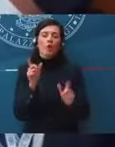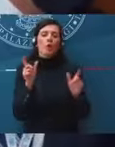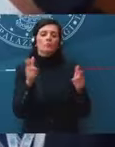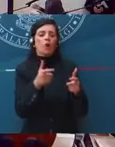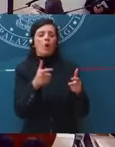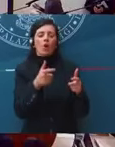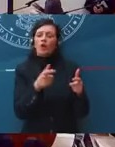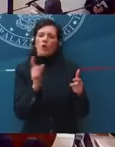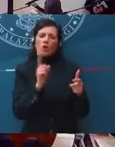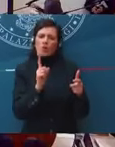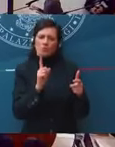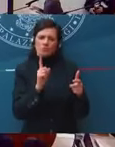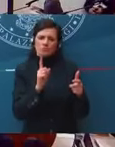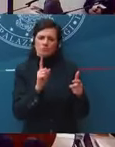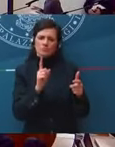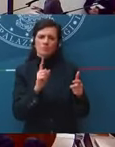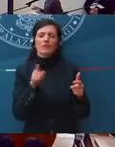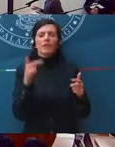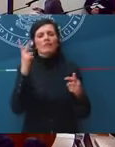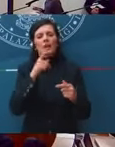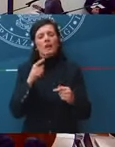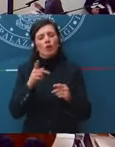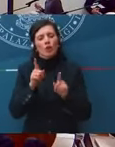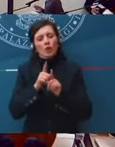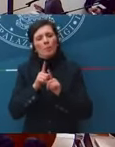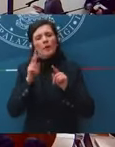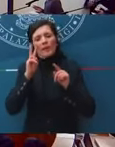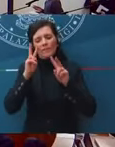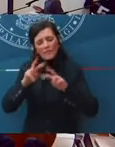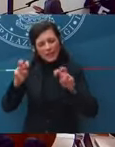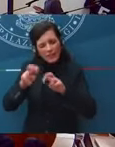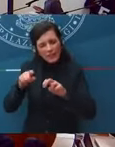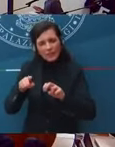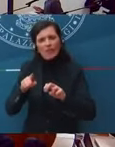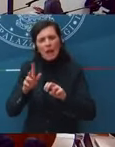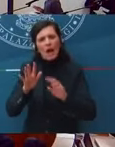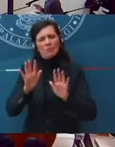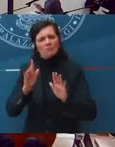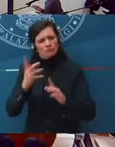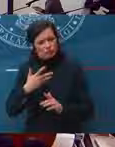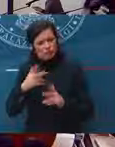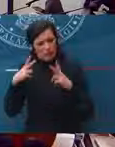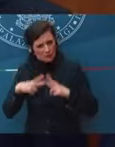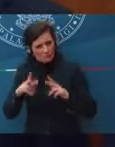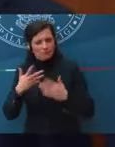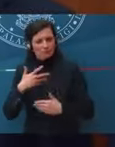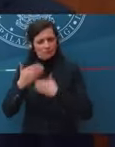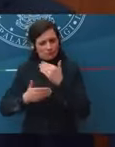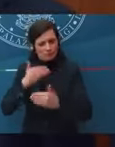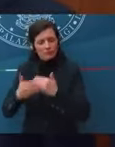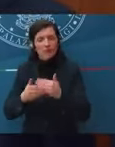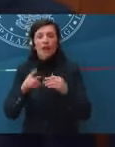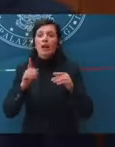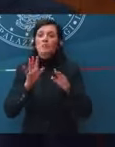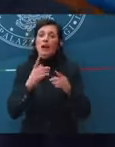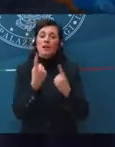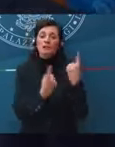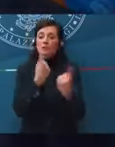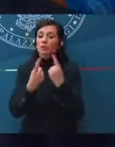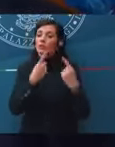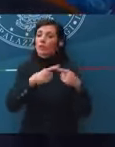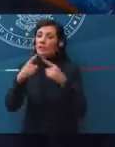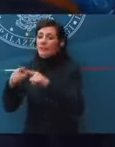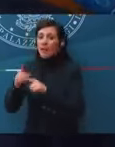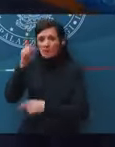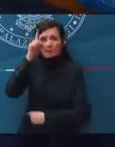state molto rassicuranti, pur facendo alcune verifiche. E anche i casi erano molto diversi. Quella della Germania,'erano stati questi sette